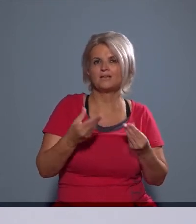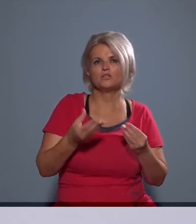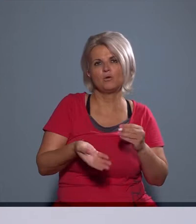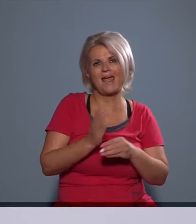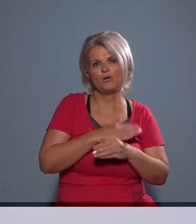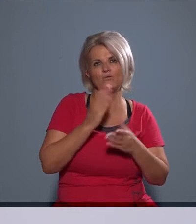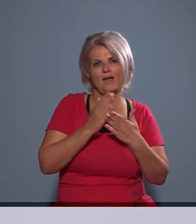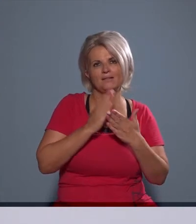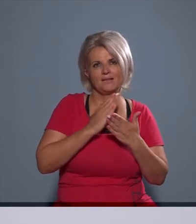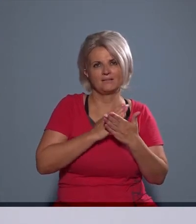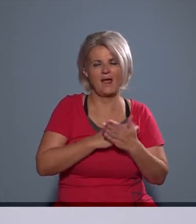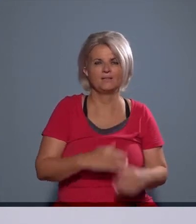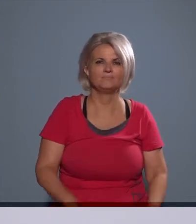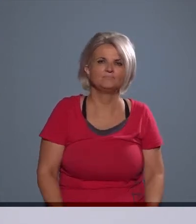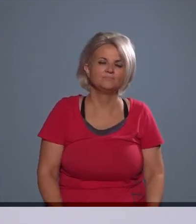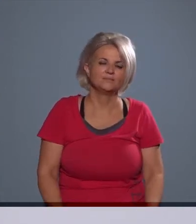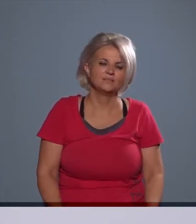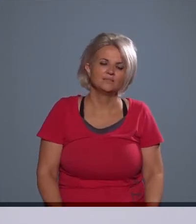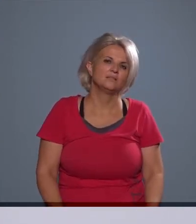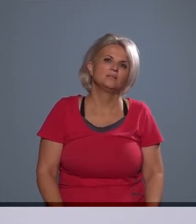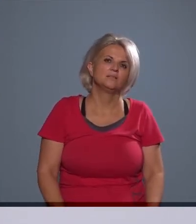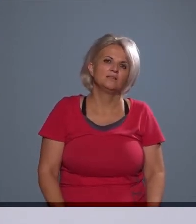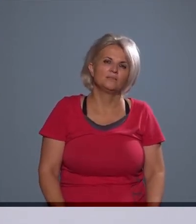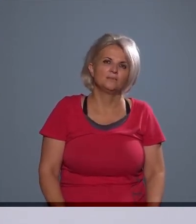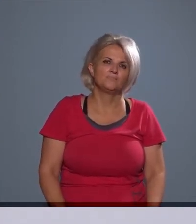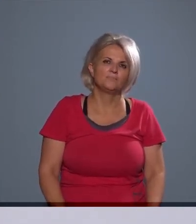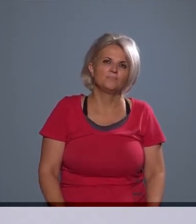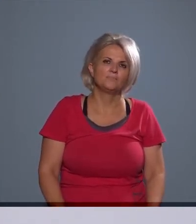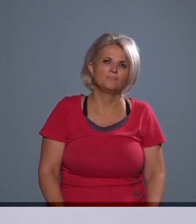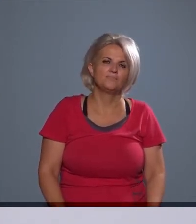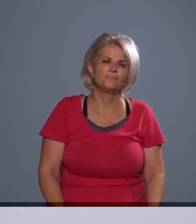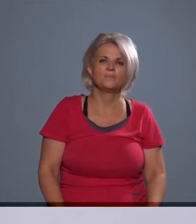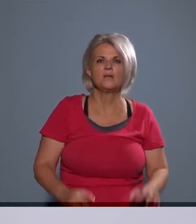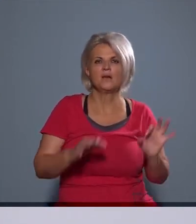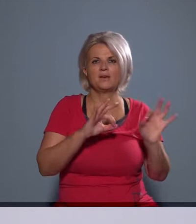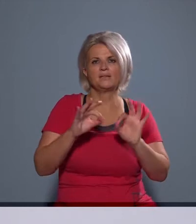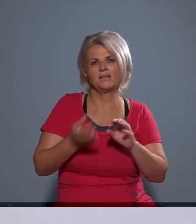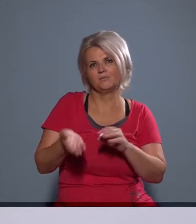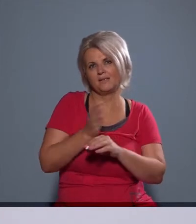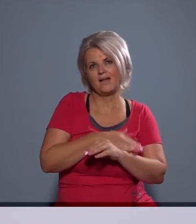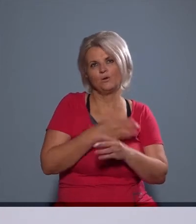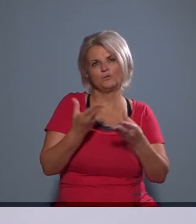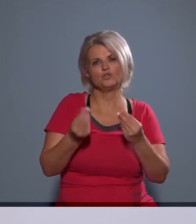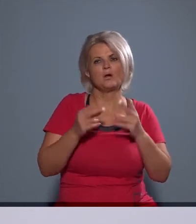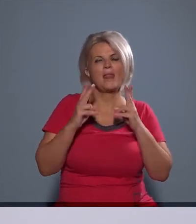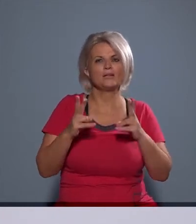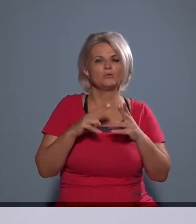akkor ennek nagyon sok előfeltétele van, tehát már a létrejötte előtt is nagyon sok lehetőség van arra, hogy a hatóság